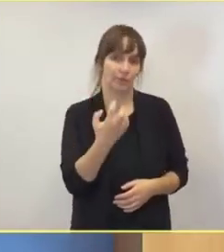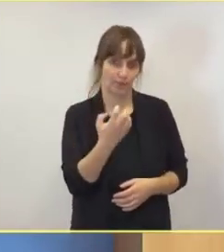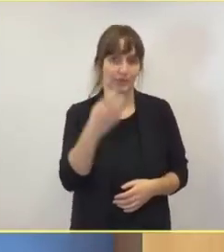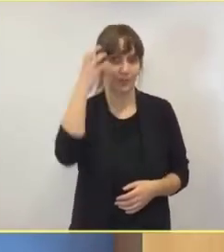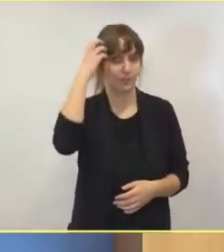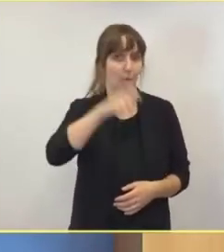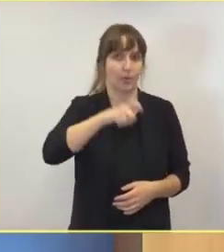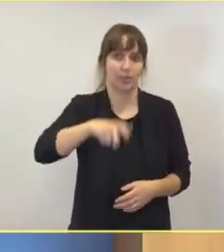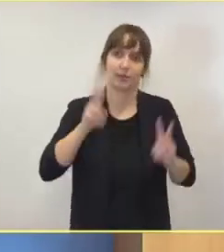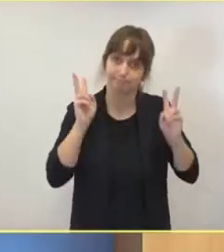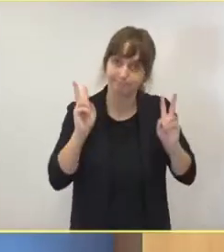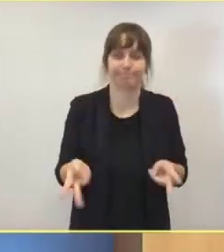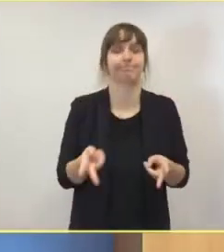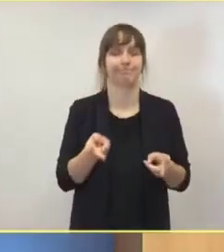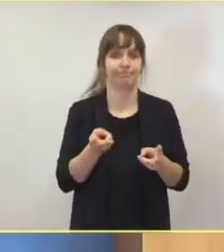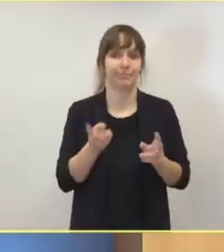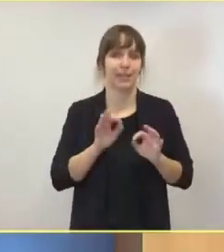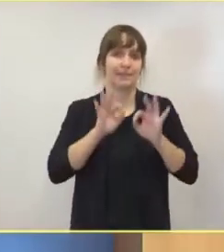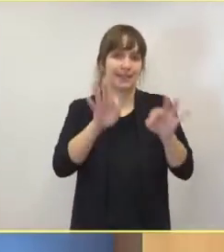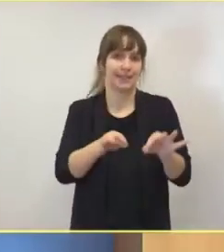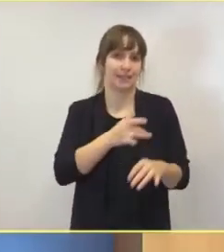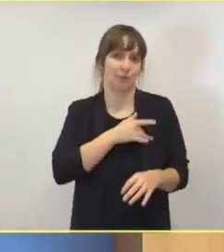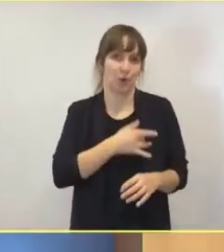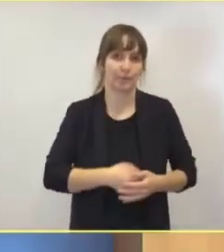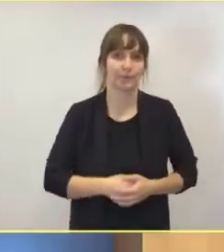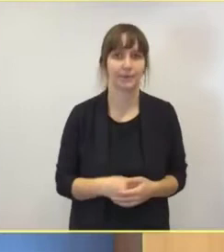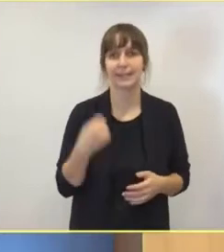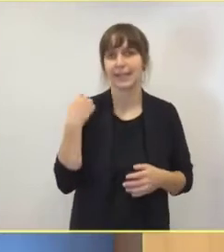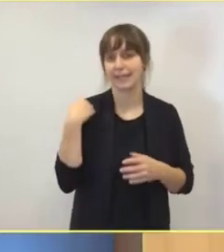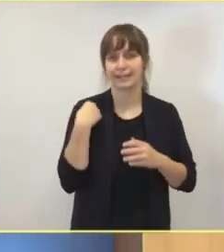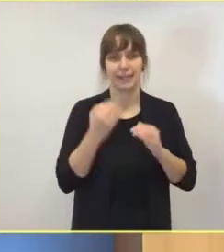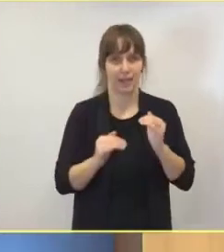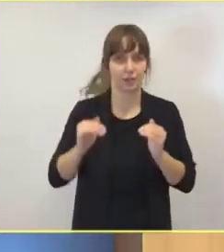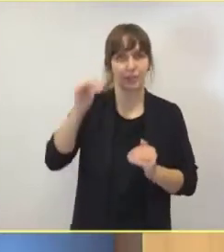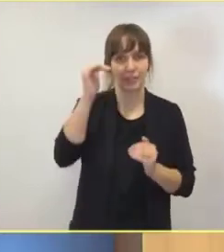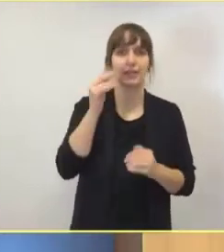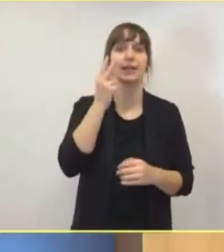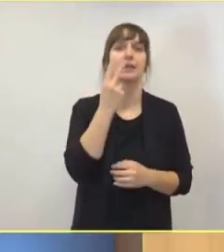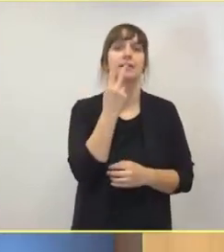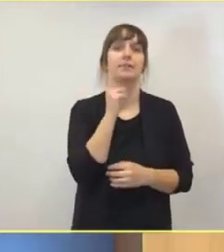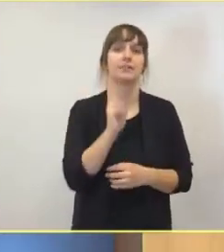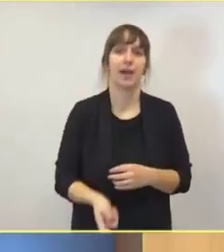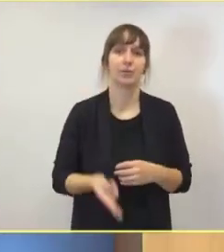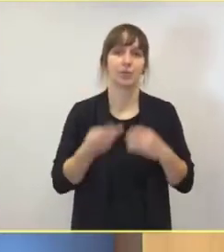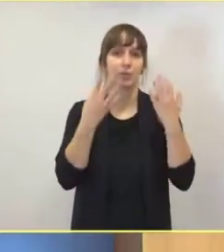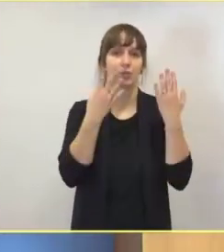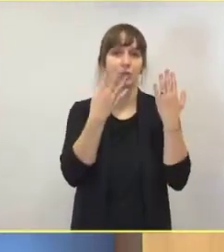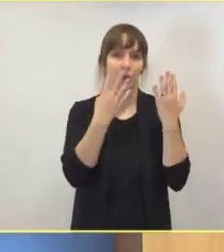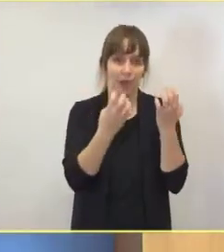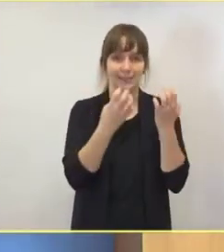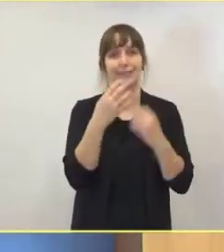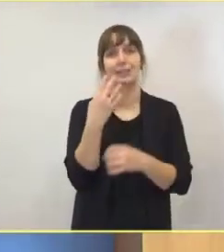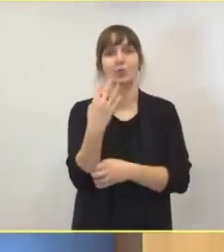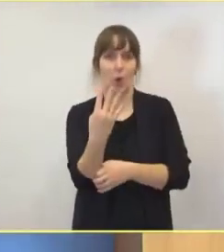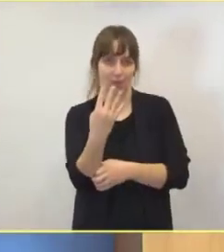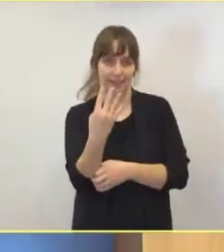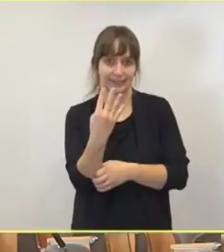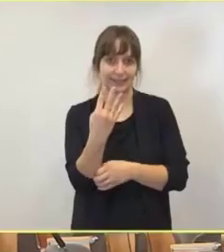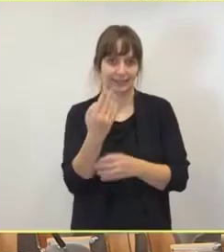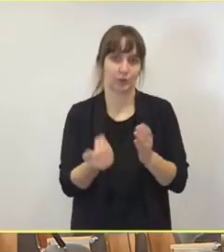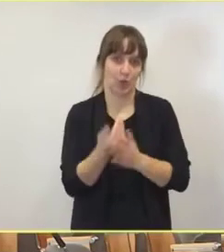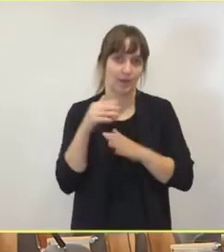infiziert. Wir hatten gestern einen Anstieg von 291 neuen Corona-Fällen und die Sieben-Tages